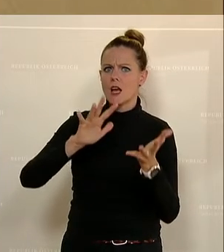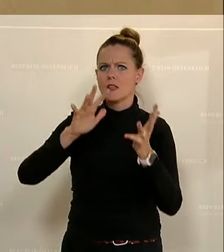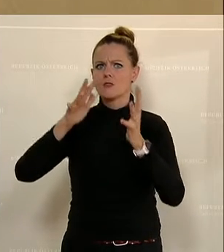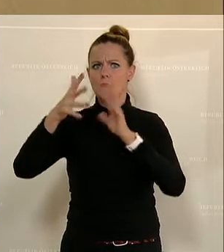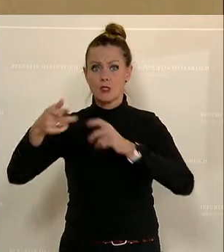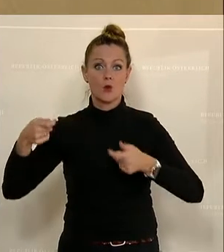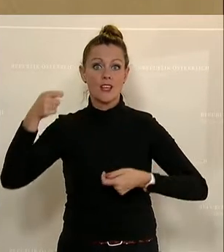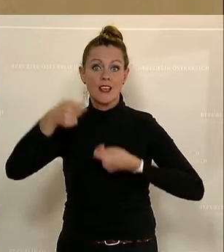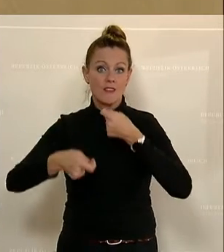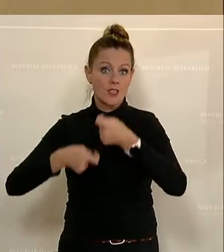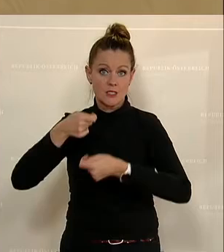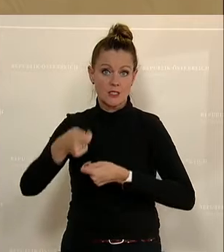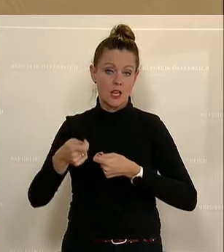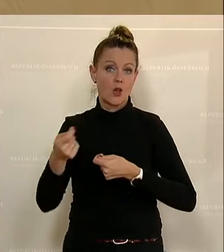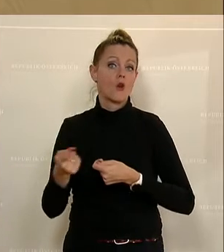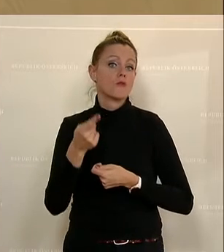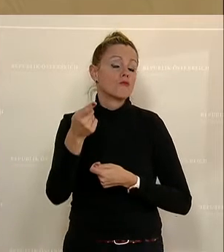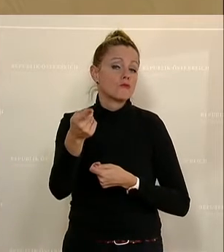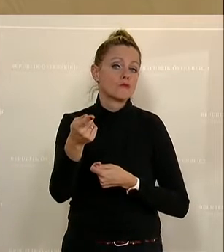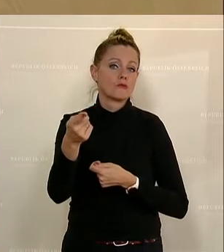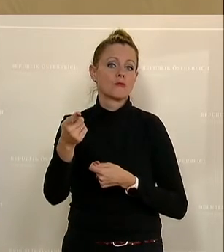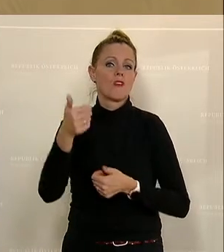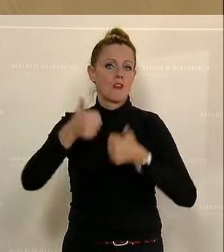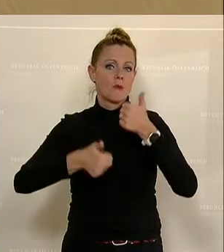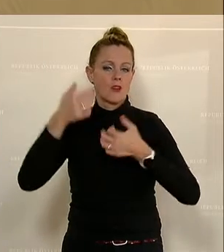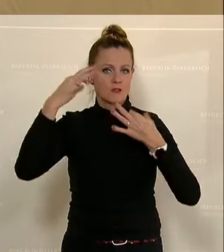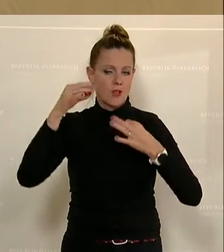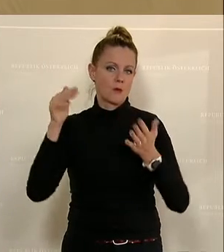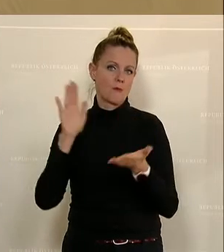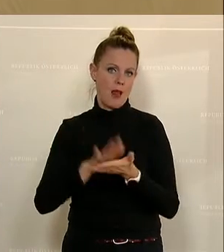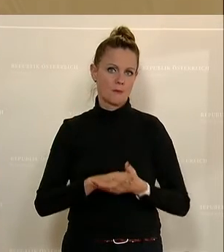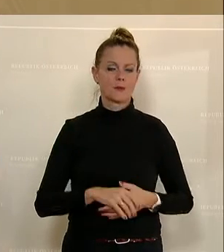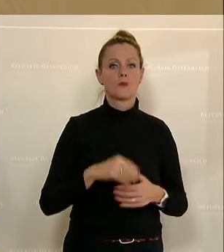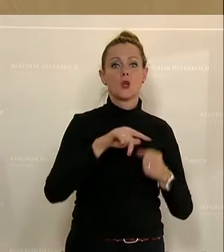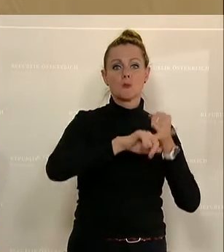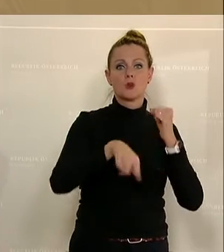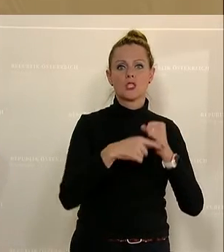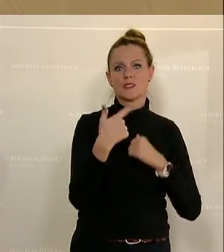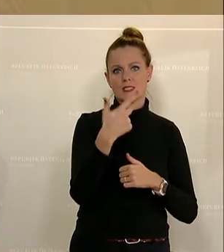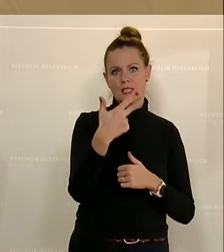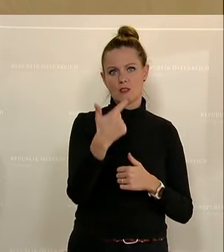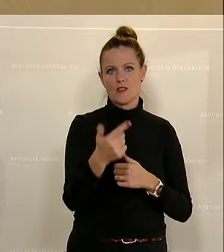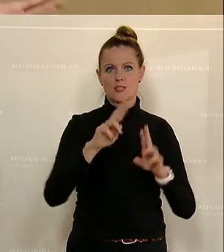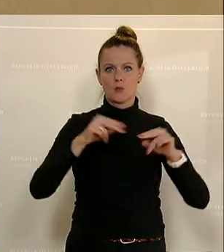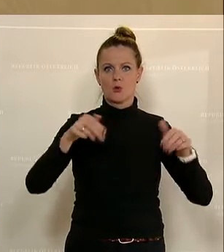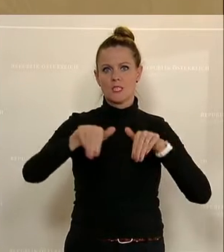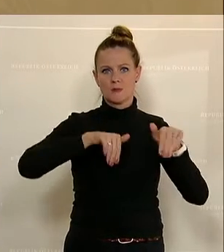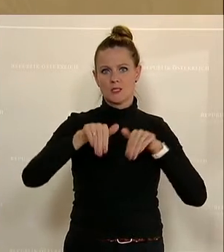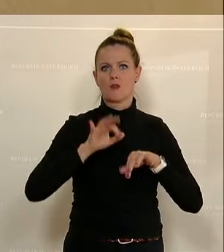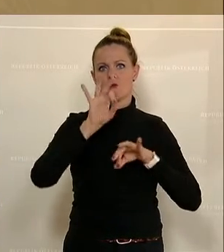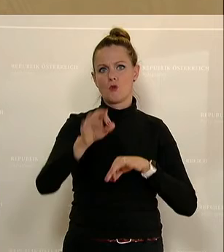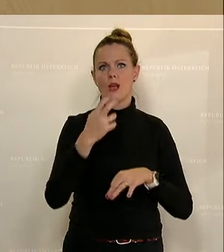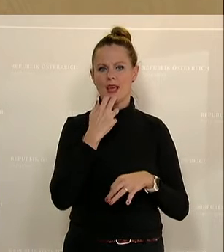und somit auch langfristig wettbewerbsfähig bleiben. Im Budget 2023 haben wir hier im Bundesministerium für